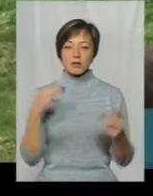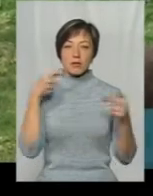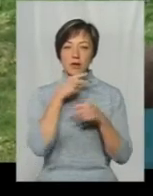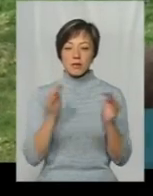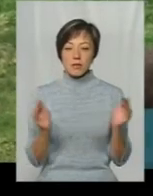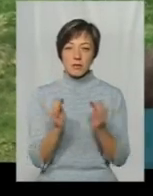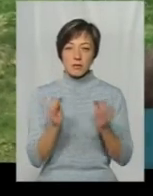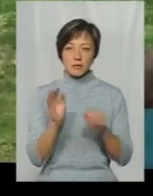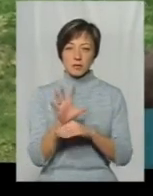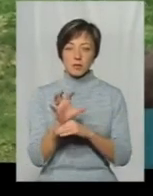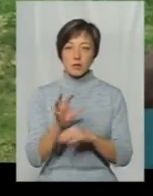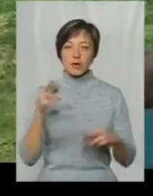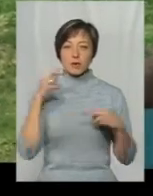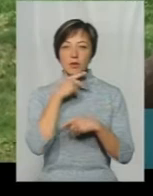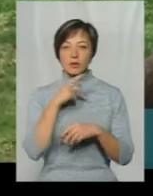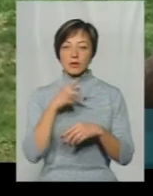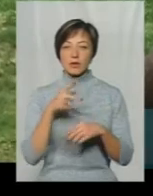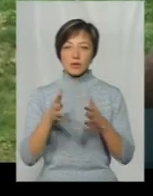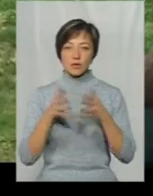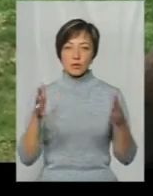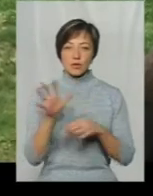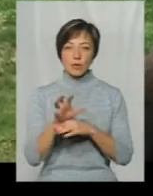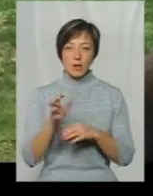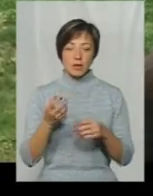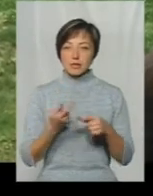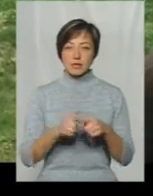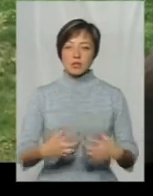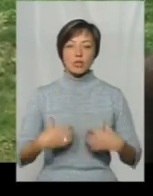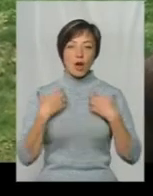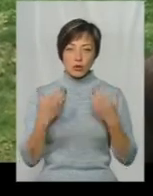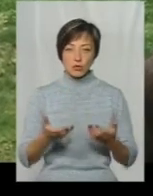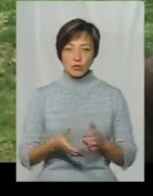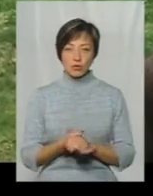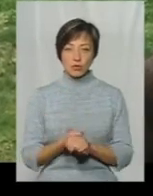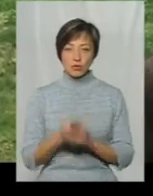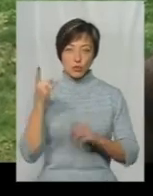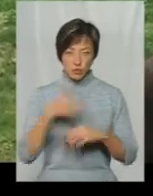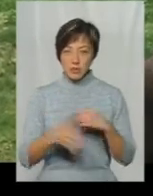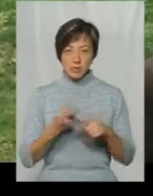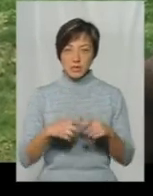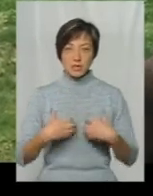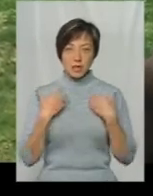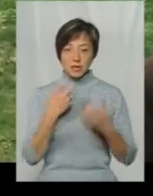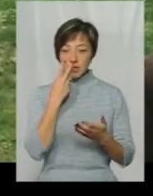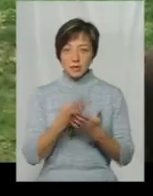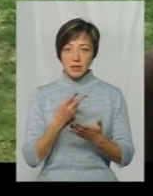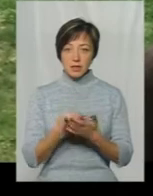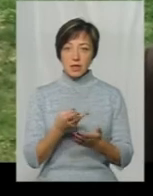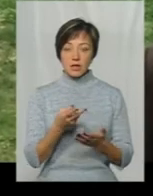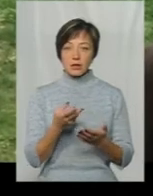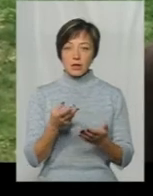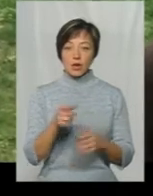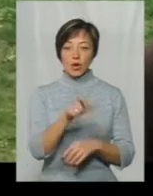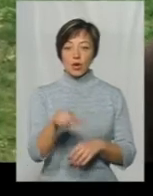щенят, я бачила отравлених собак Ну це страшно, розумієте? Це страшно, це дивитися, воно лежить,